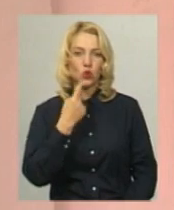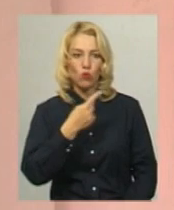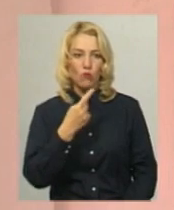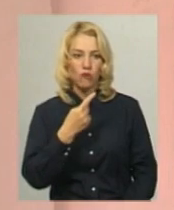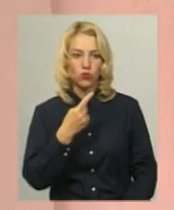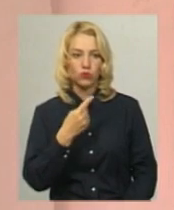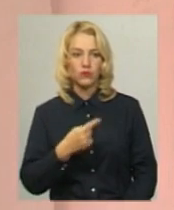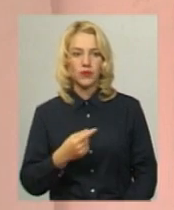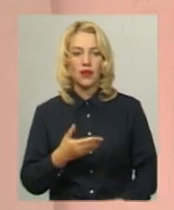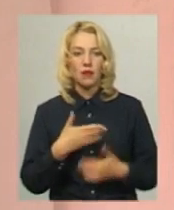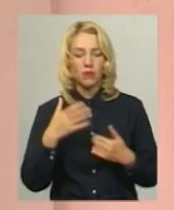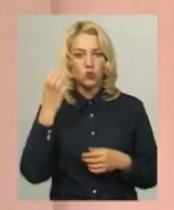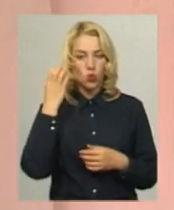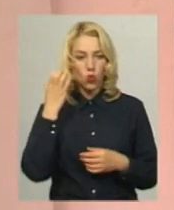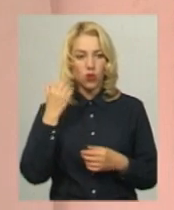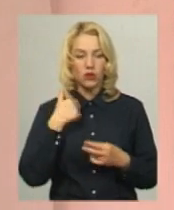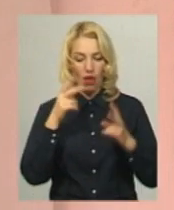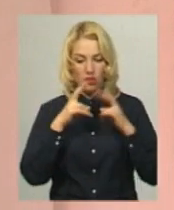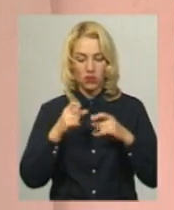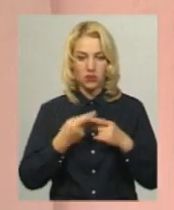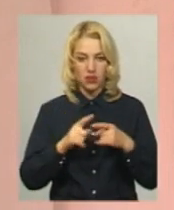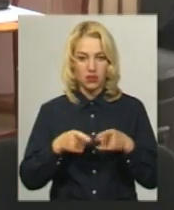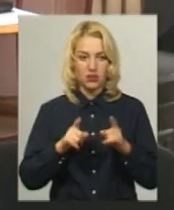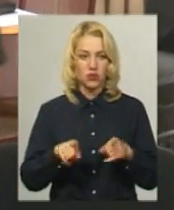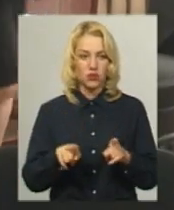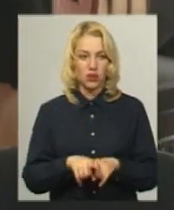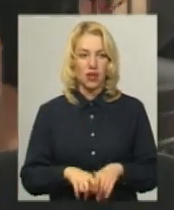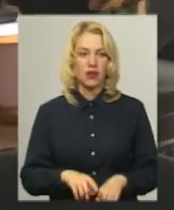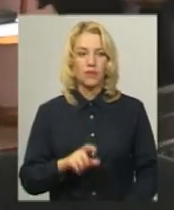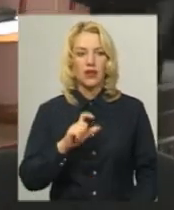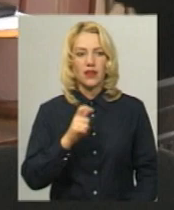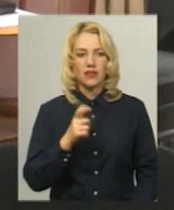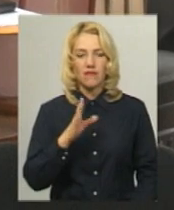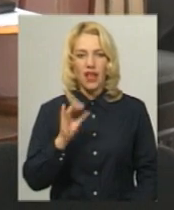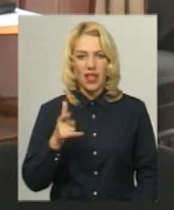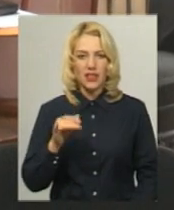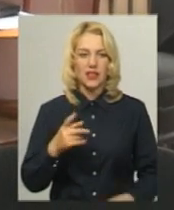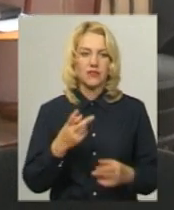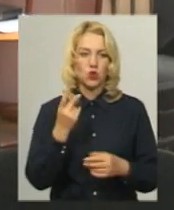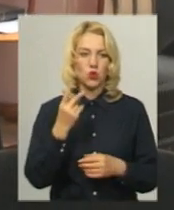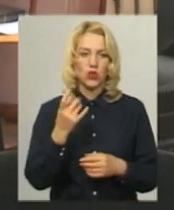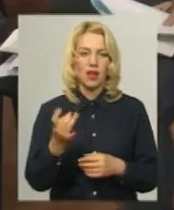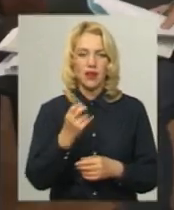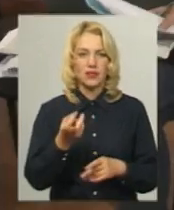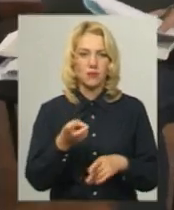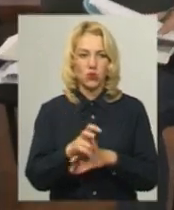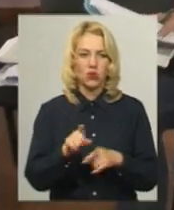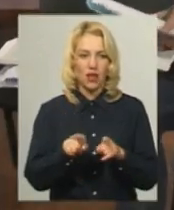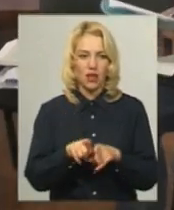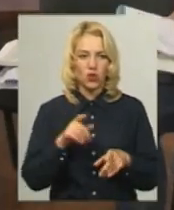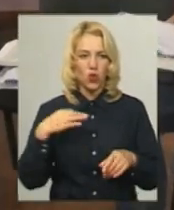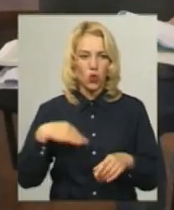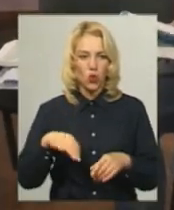І ми слухали, я аналізувала, це дійсно так. Євліана Дмитро Костенко, на таких курсах вже друге. Хлопець каже, усі